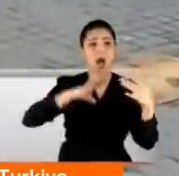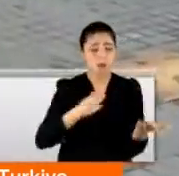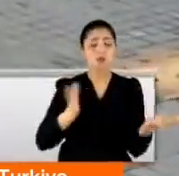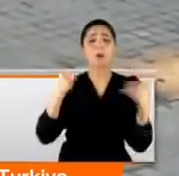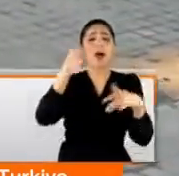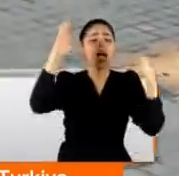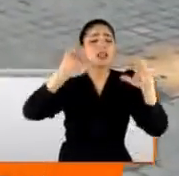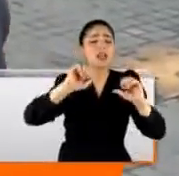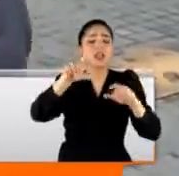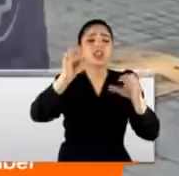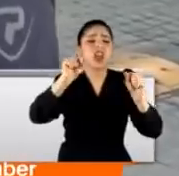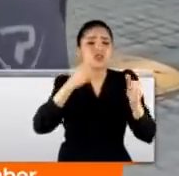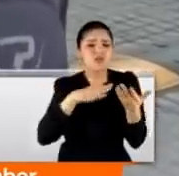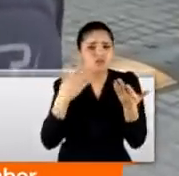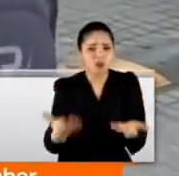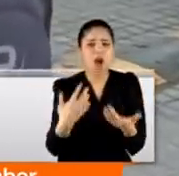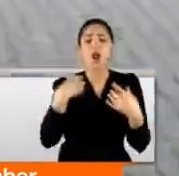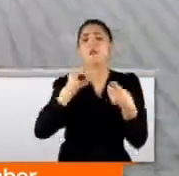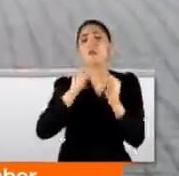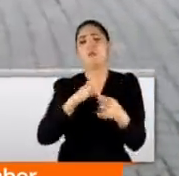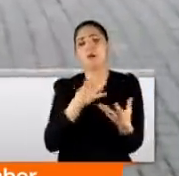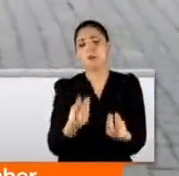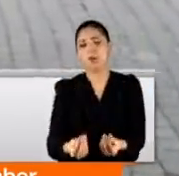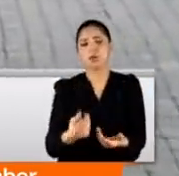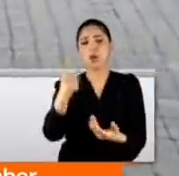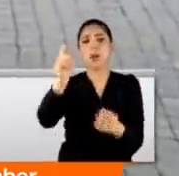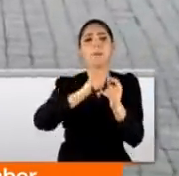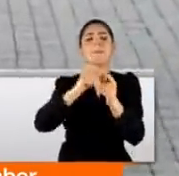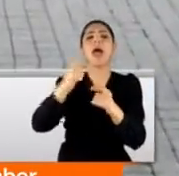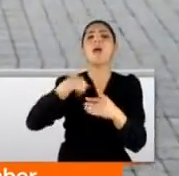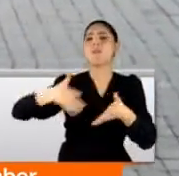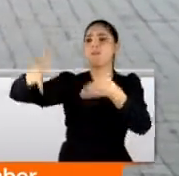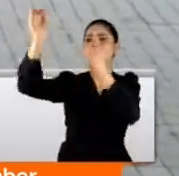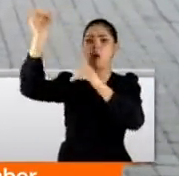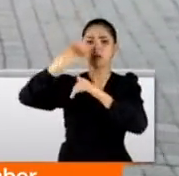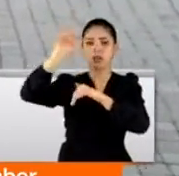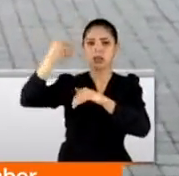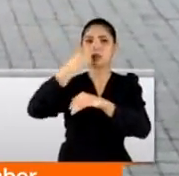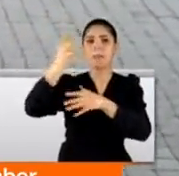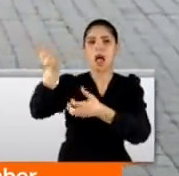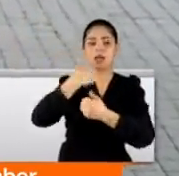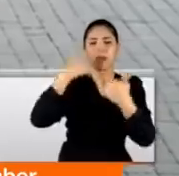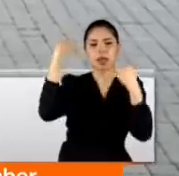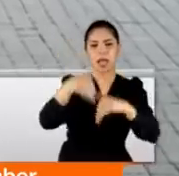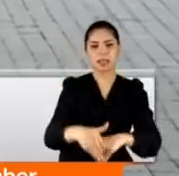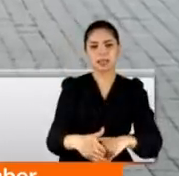paketimiz ıslanıyor. Yani oldukça sorun yaşıyoruz. Tamam B-Block'tan gelmişiz, yemek almaya gelmişiz. Yapacak bir şey yok.